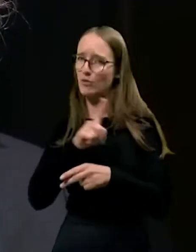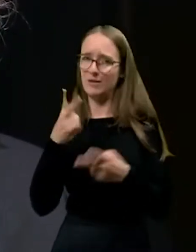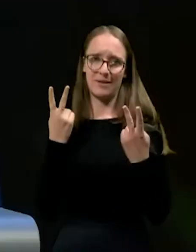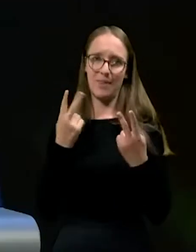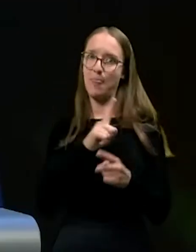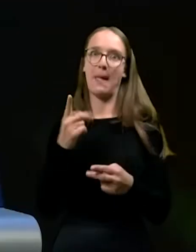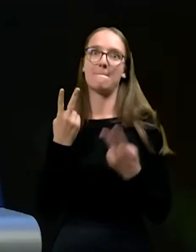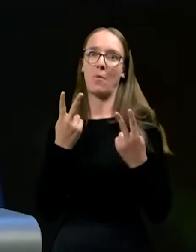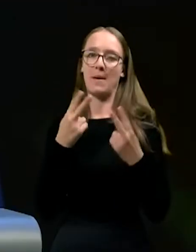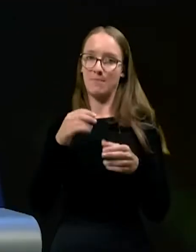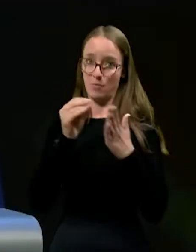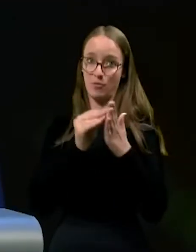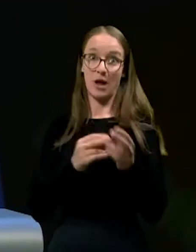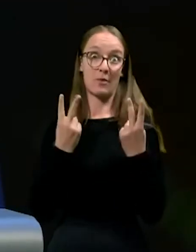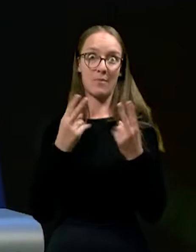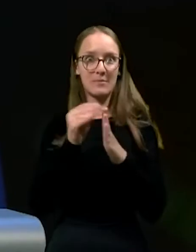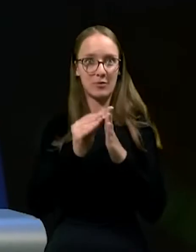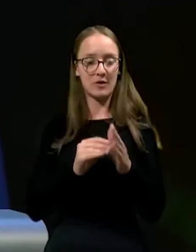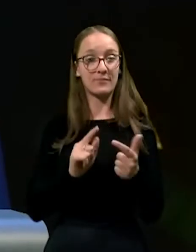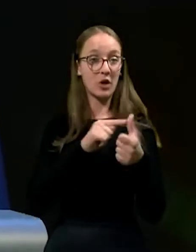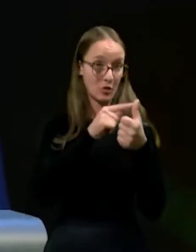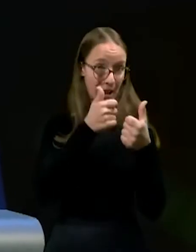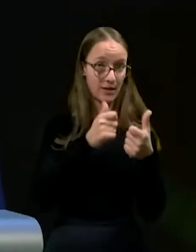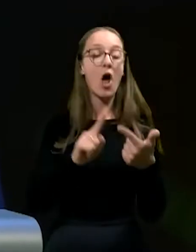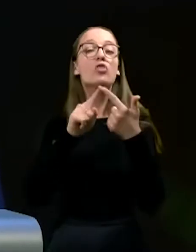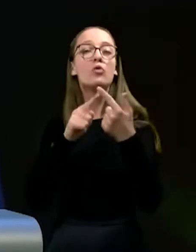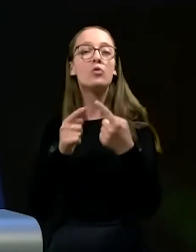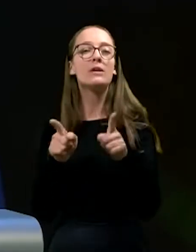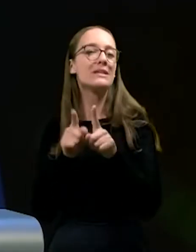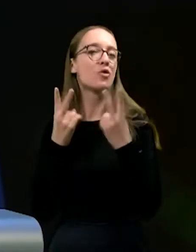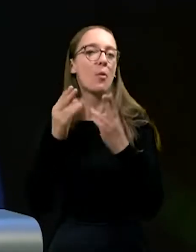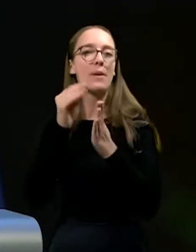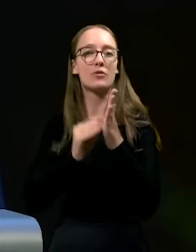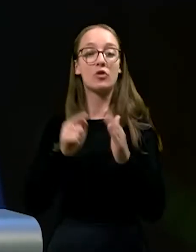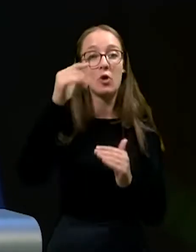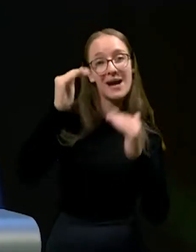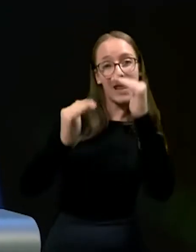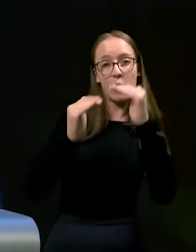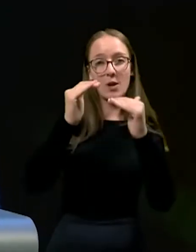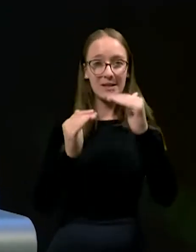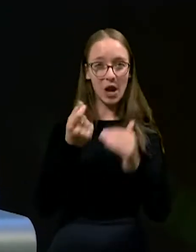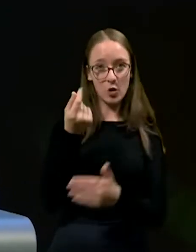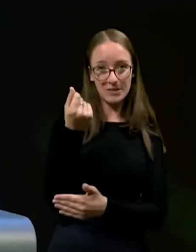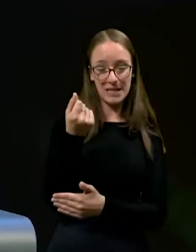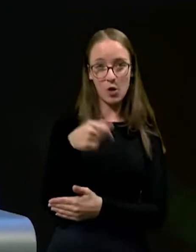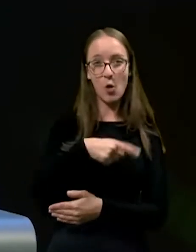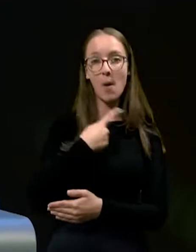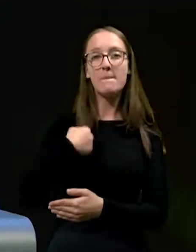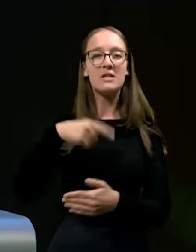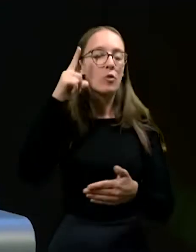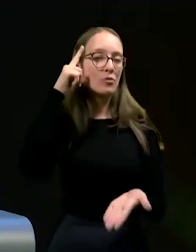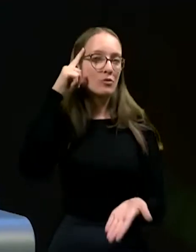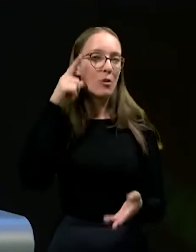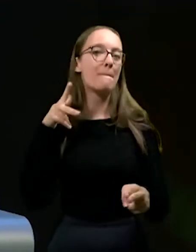podatek. In drugo, kar je zelo pomemben podatek, s to regulirano ceno, smo v